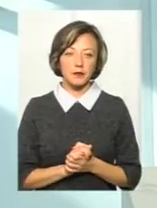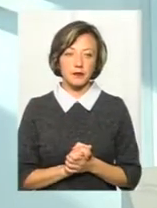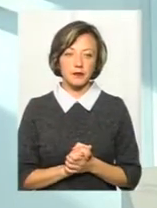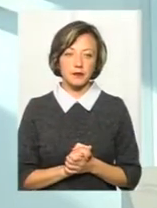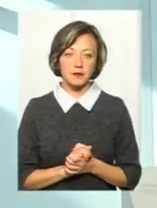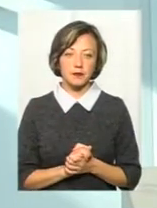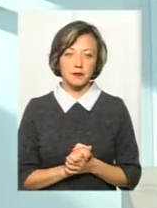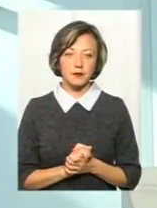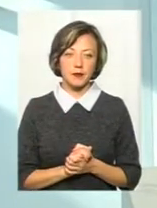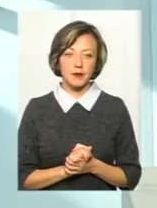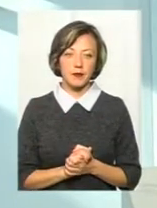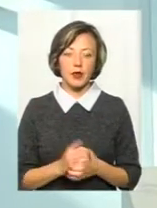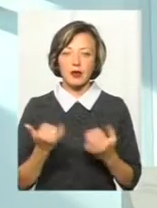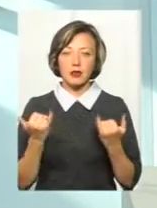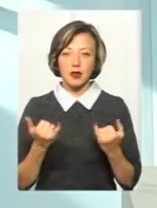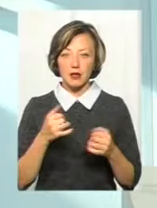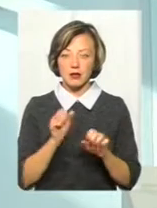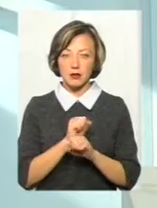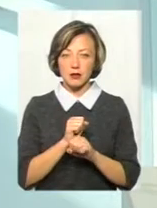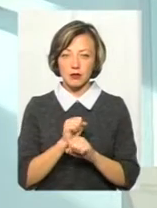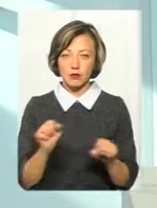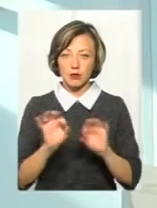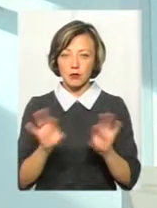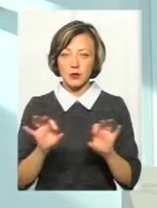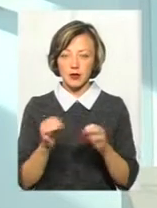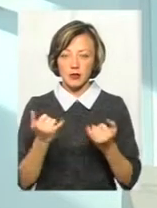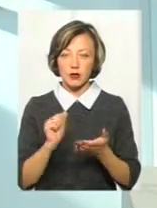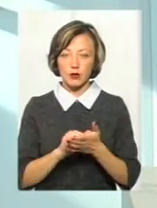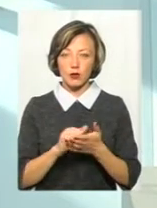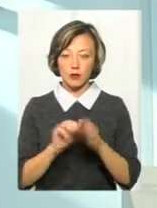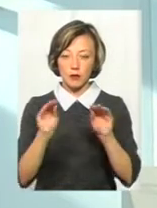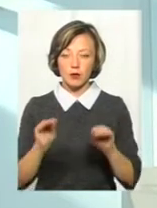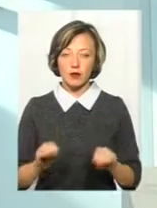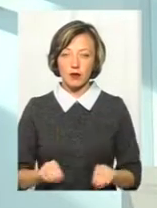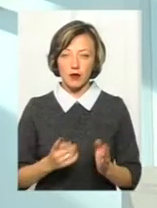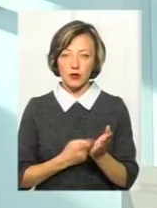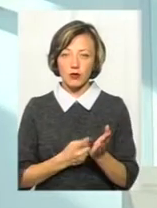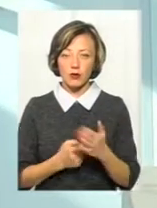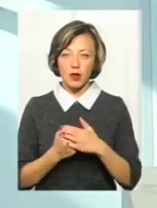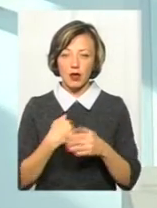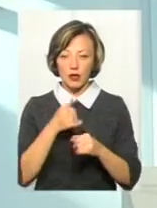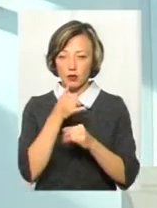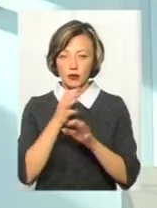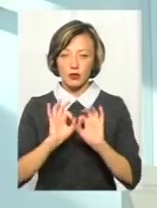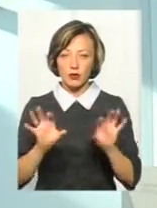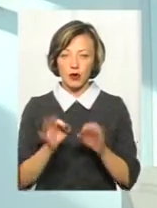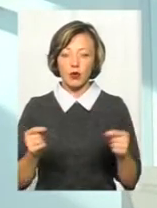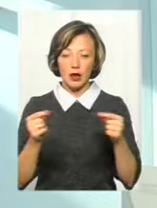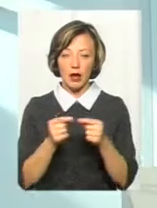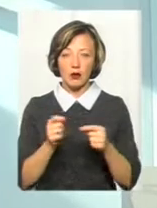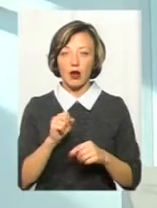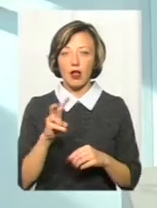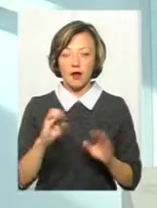Зараз не можу коментувати, тому що йде саме документування і доказової бази. Я не можу розкривати, що до чого конкретно. Але